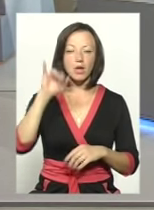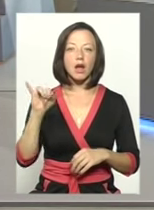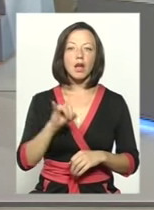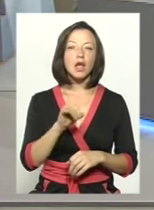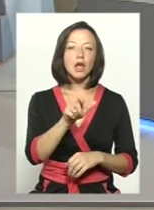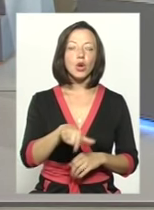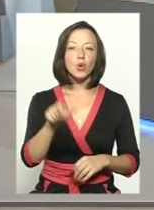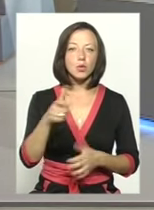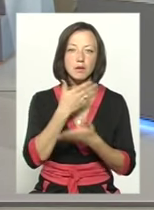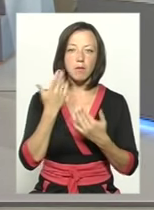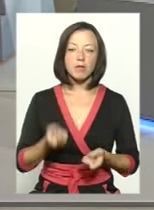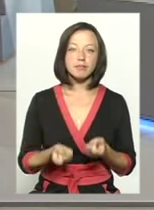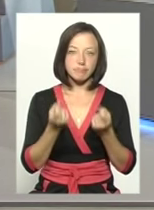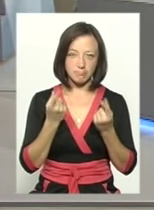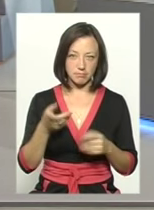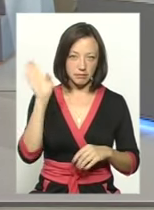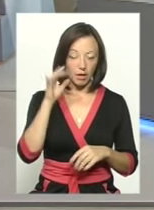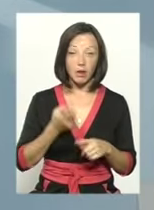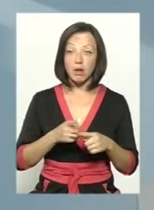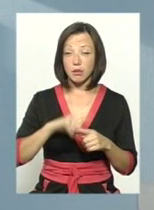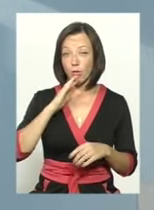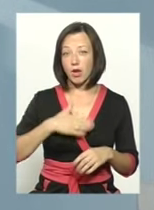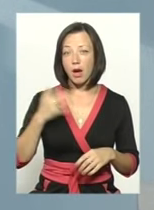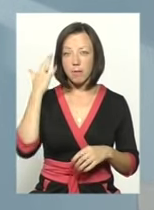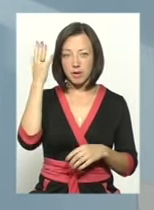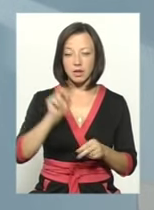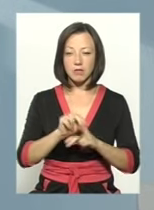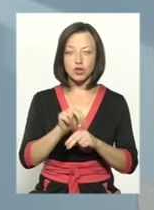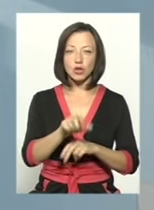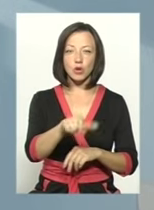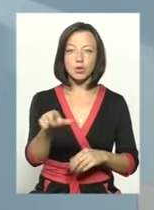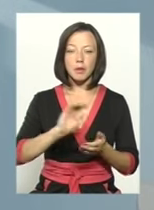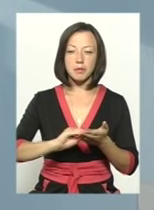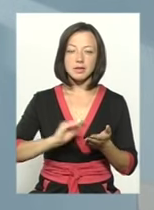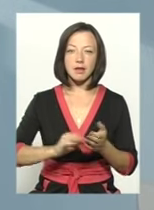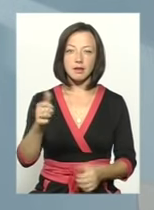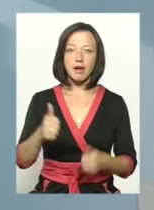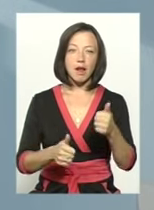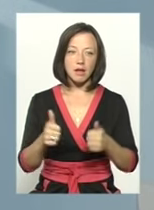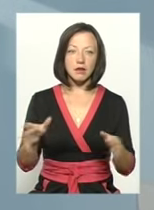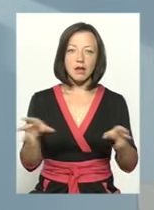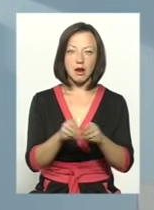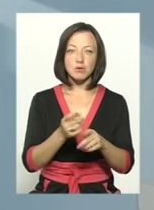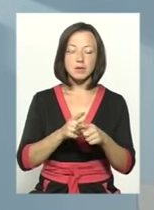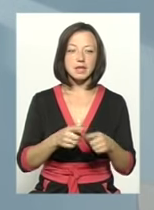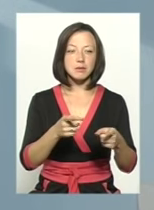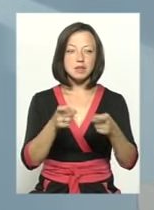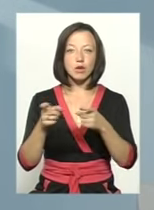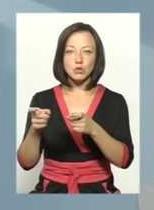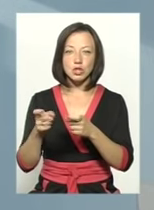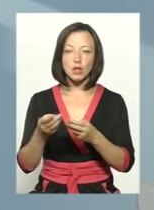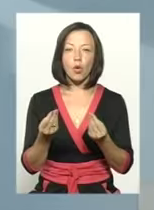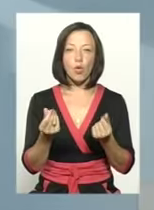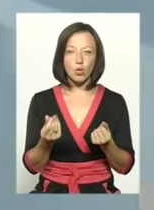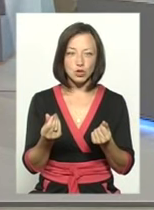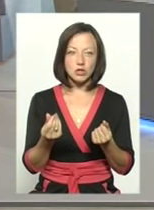не мають де взяти її. Тому моя така мрія є навчити людей писати гранти, і щоб разом з ними залучити